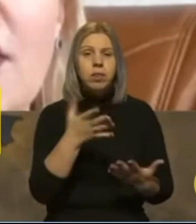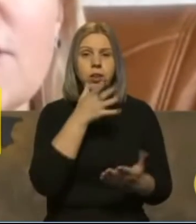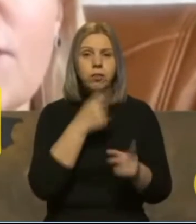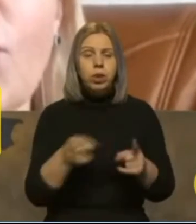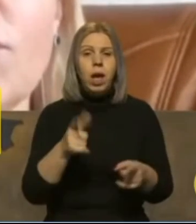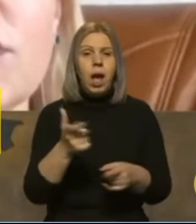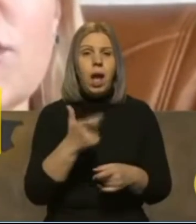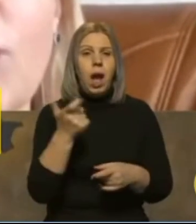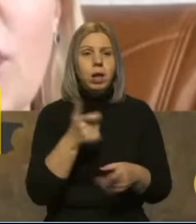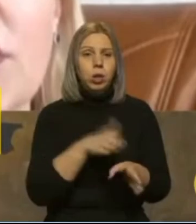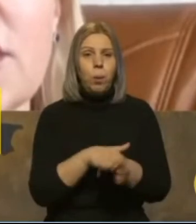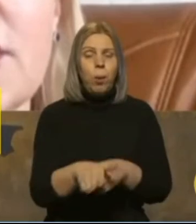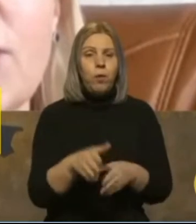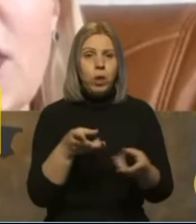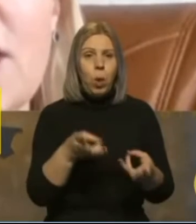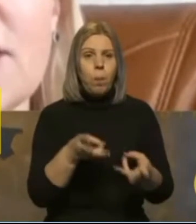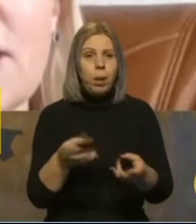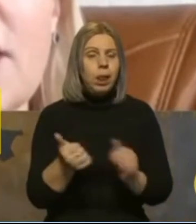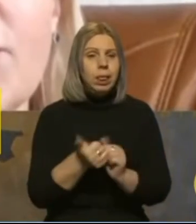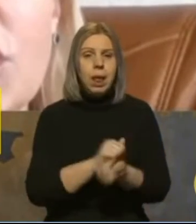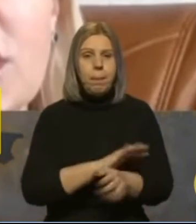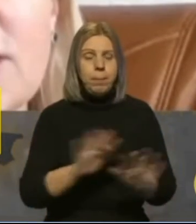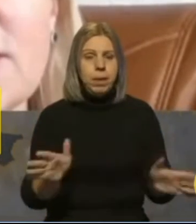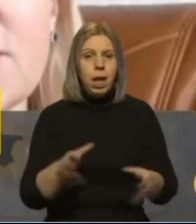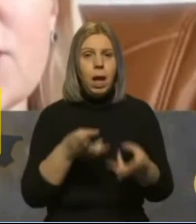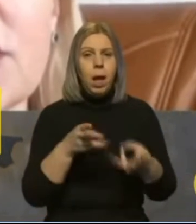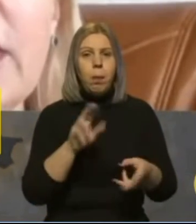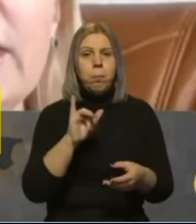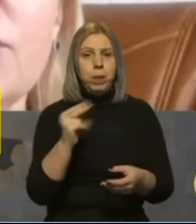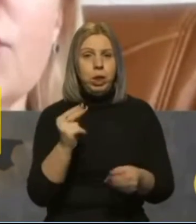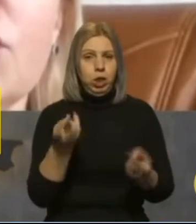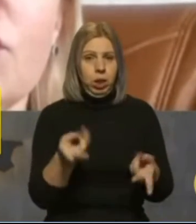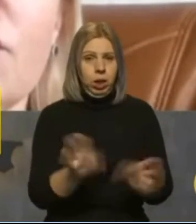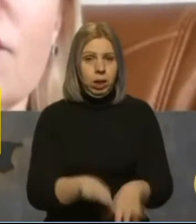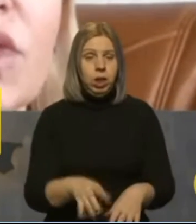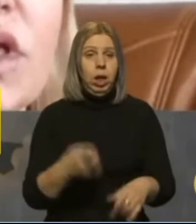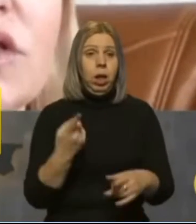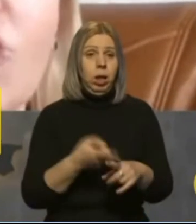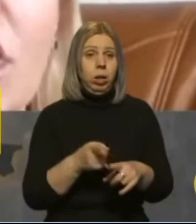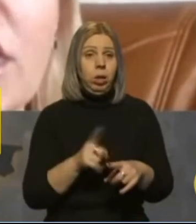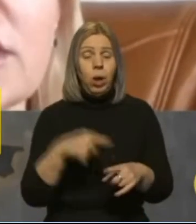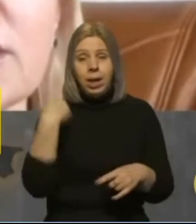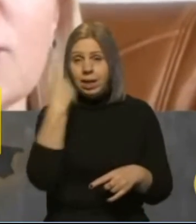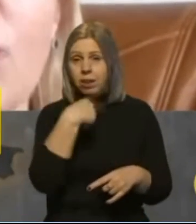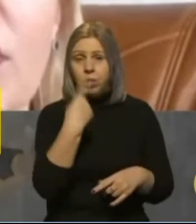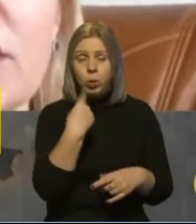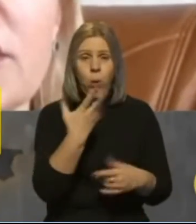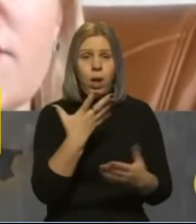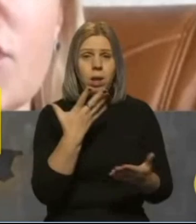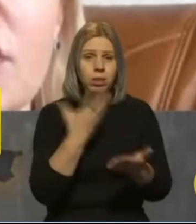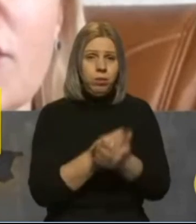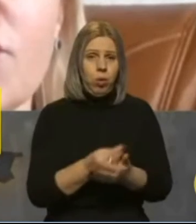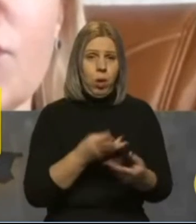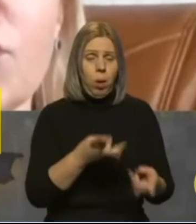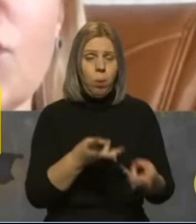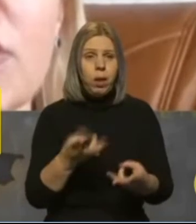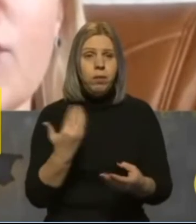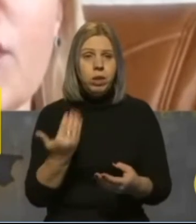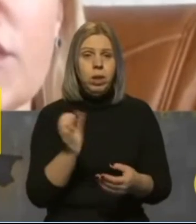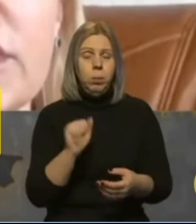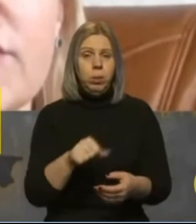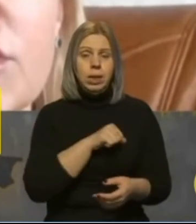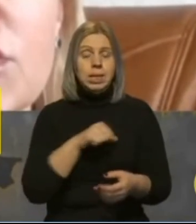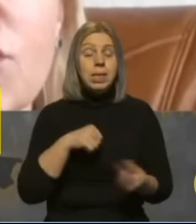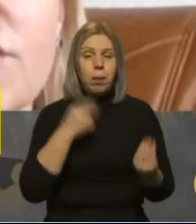часу газове повністю опалення не міняли, пічне залишили. Тобто індивідуальні засоби опалення, звичайно, вони